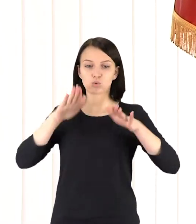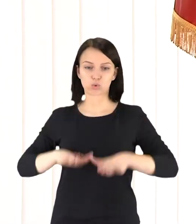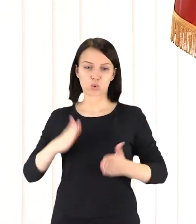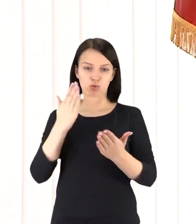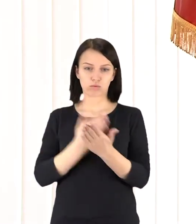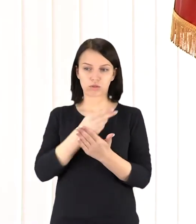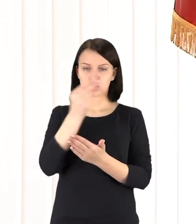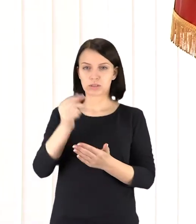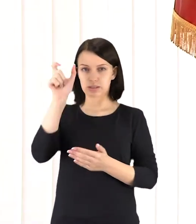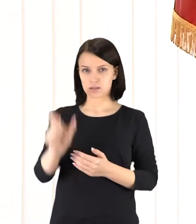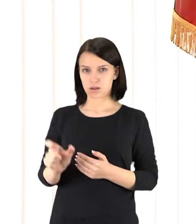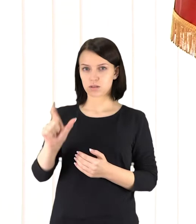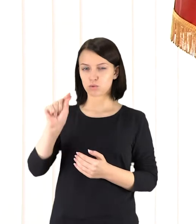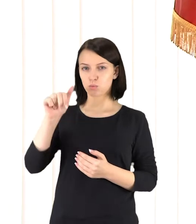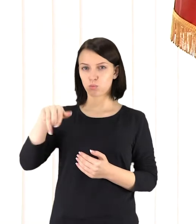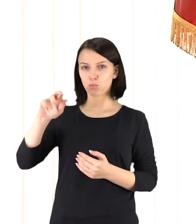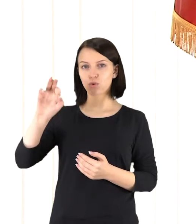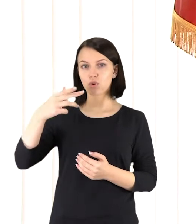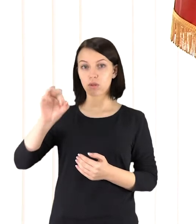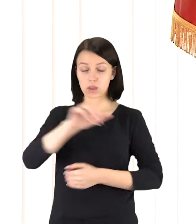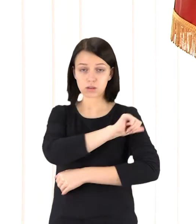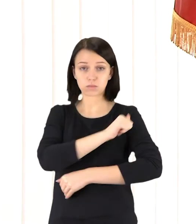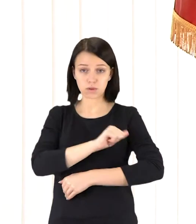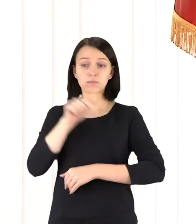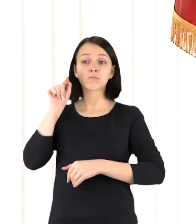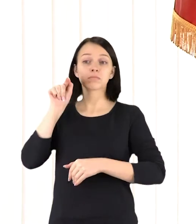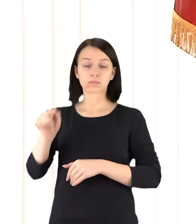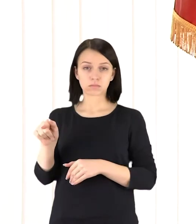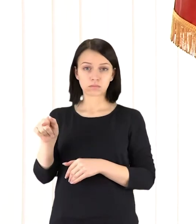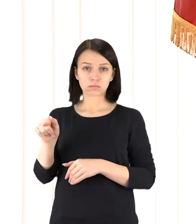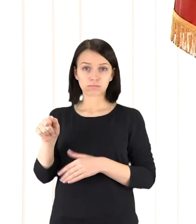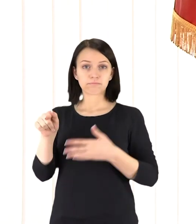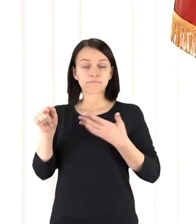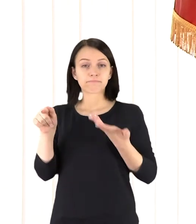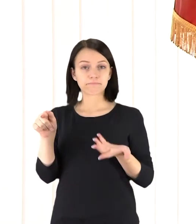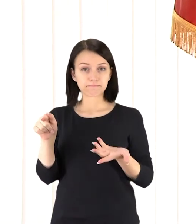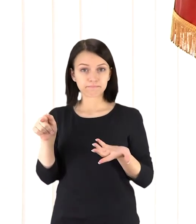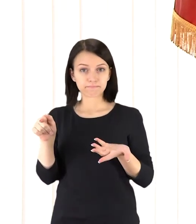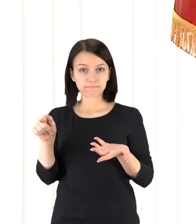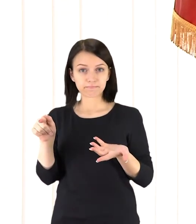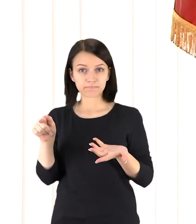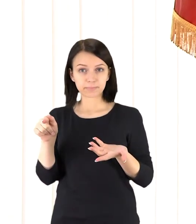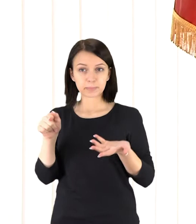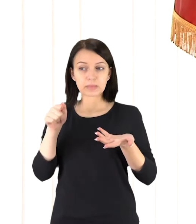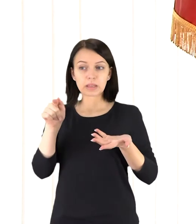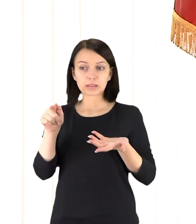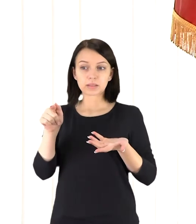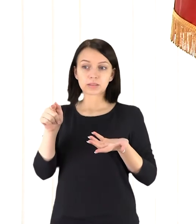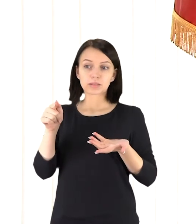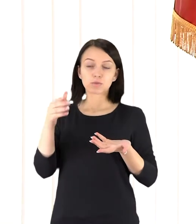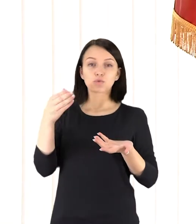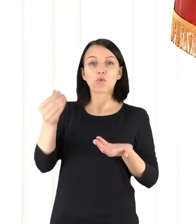kad Šiauliuose yra toks dizaineris Vilius Pūronas, kuris pristatė